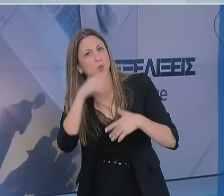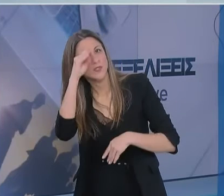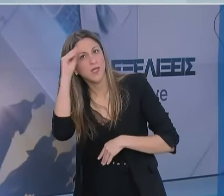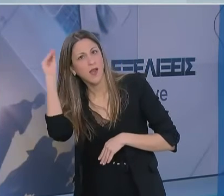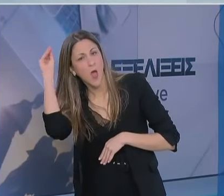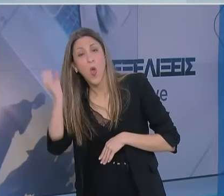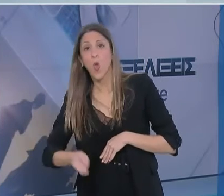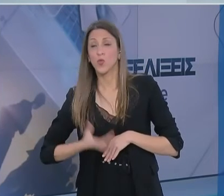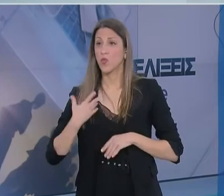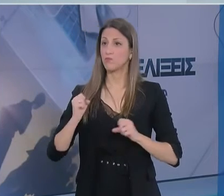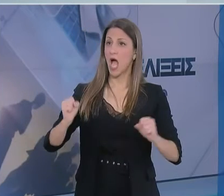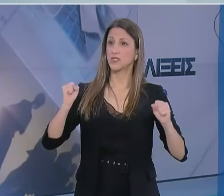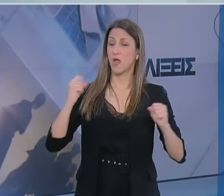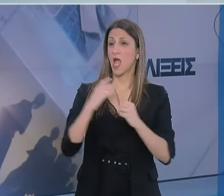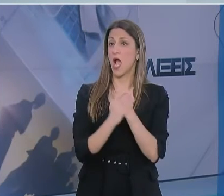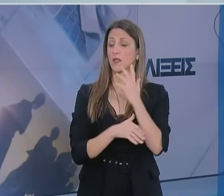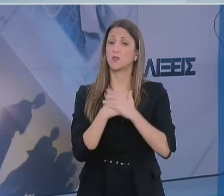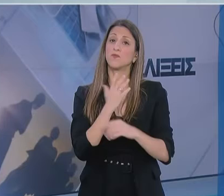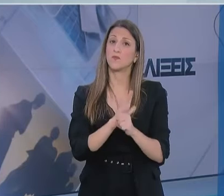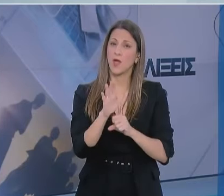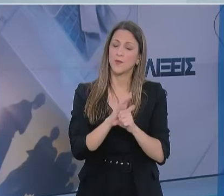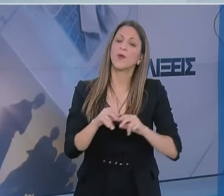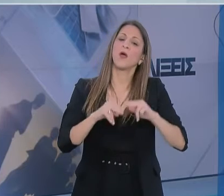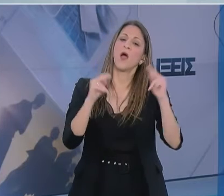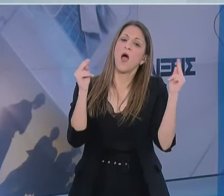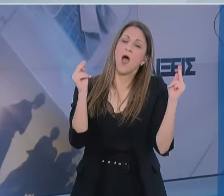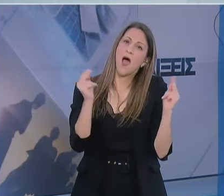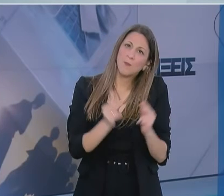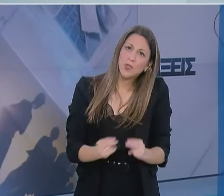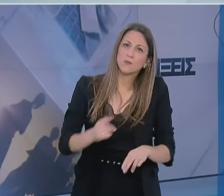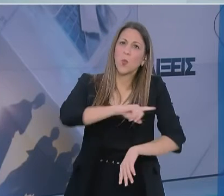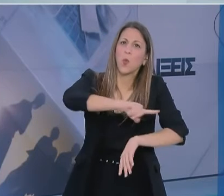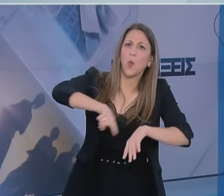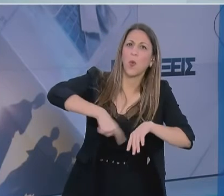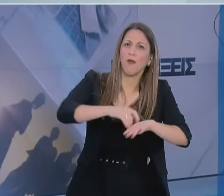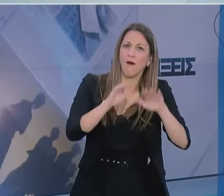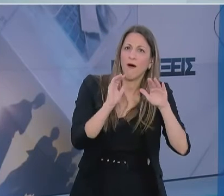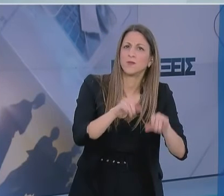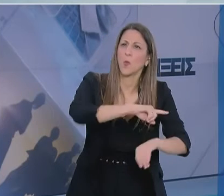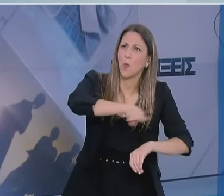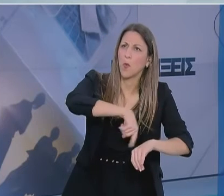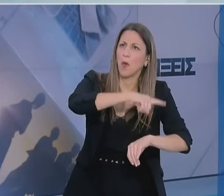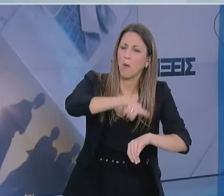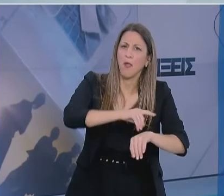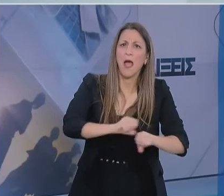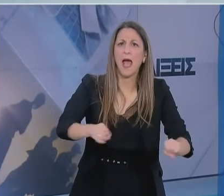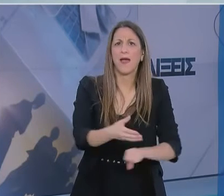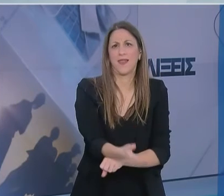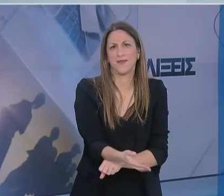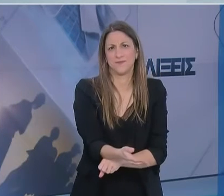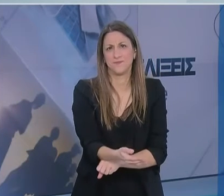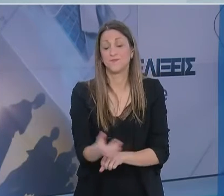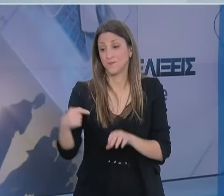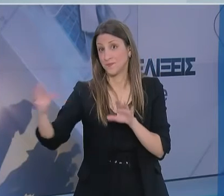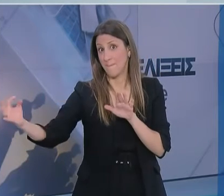ψεύτικη αίσθηση ασφάλειας και οδηγεί στη χρήση τους πέρα από την προβλεπόμενη μόνο χρήση τους. Ο ιός μπορεί να